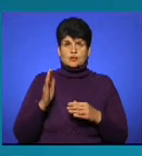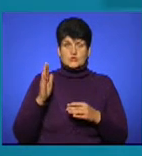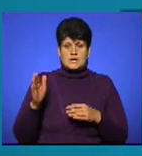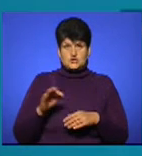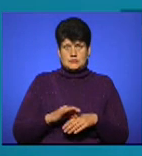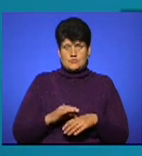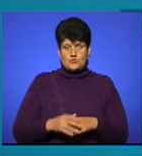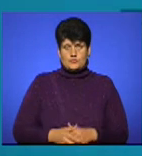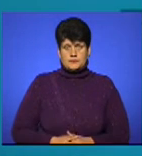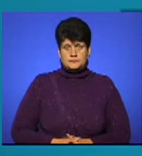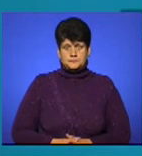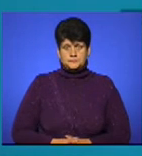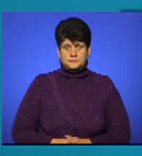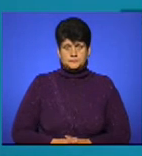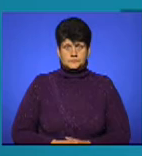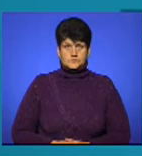захворювань.